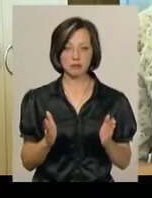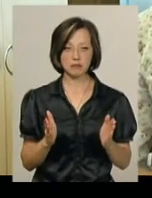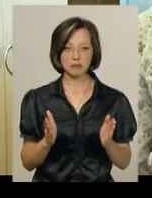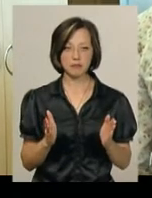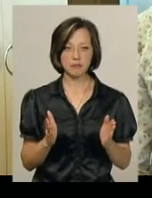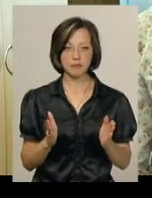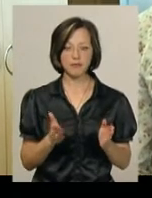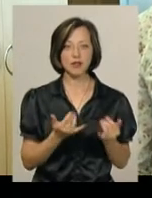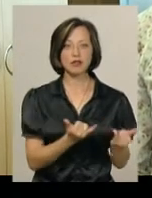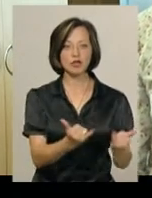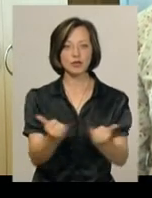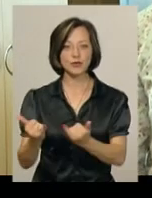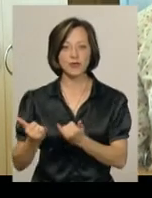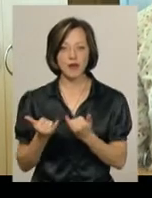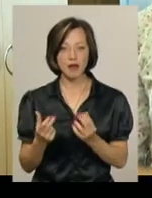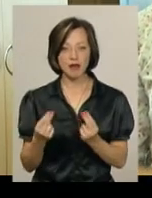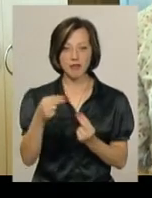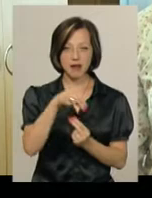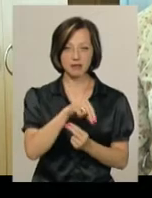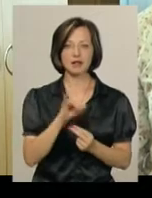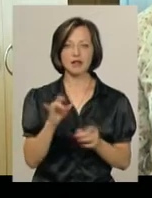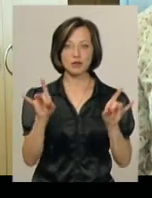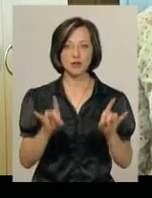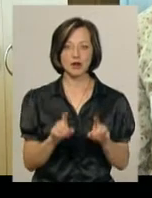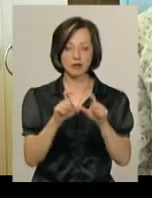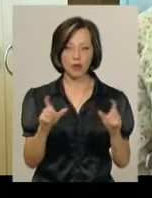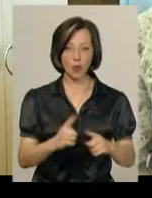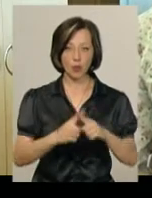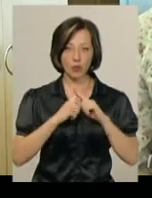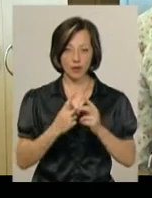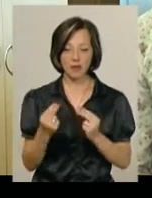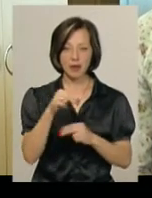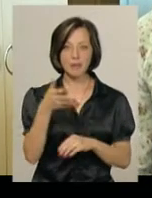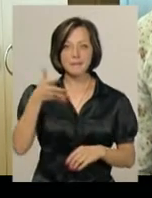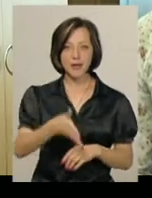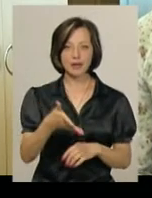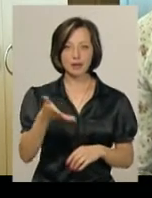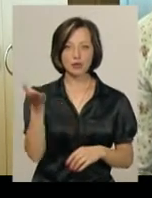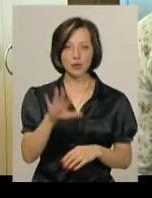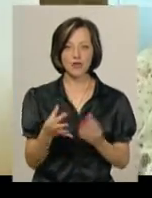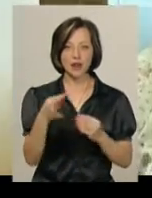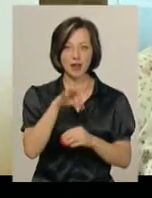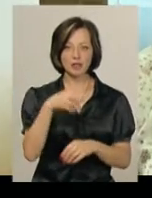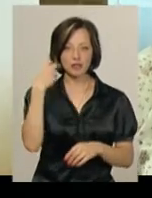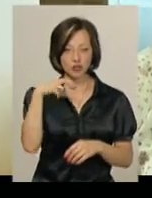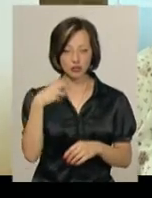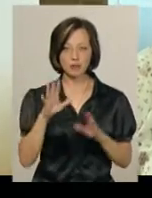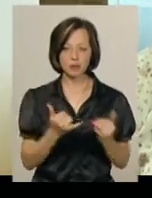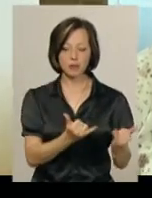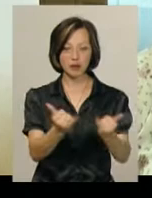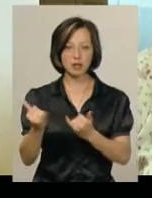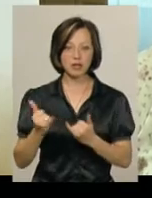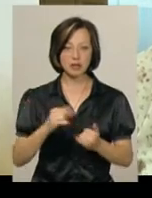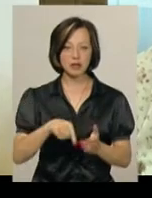Буде частування Варениками. Ресторанні заклади пішли нам на зустріч. Наліпили нам 5 тисяч Вареників з вишнями, якими ми будемо